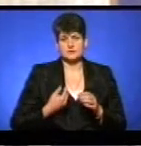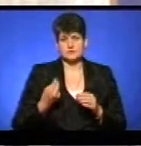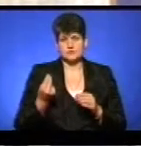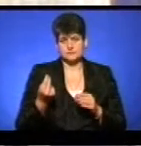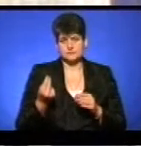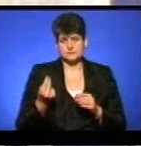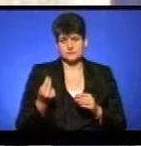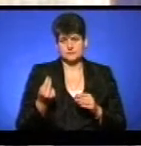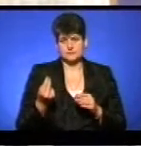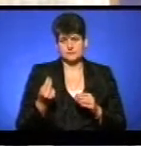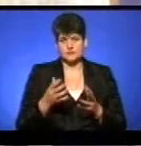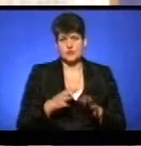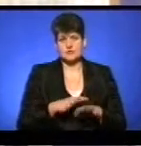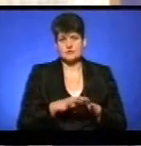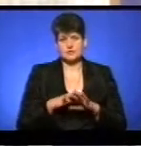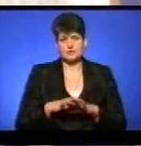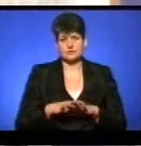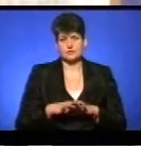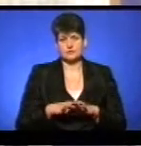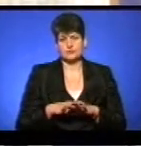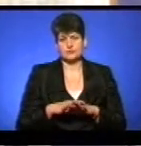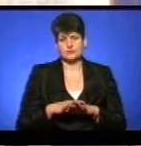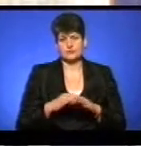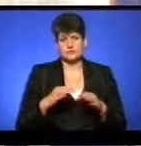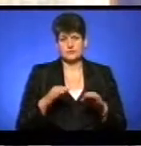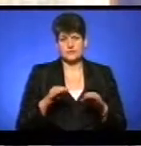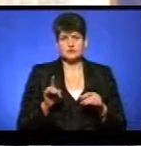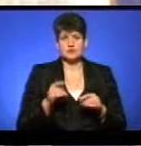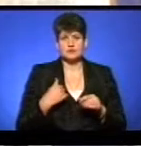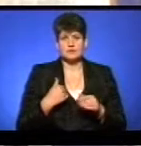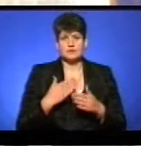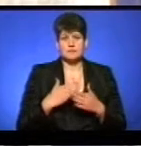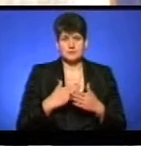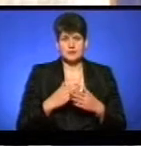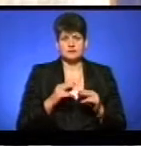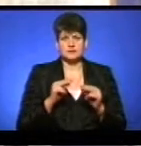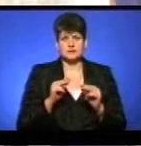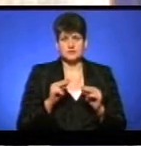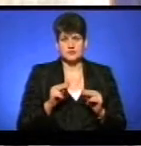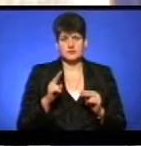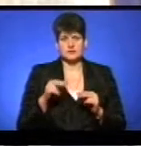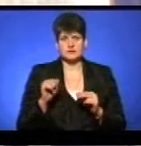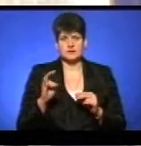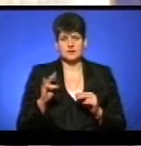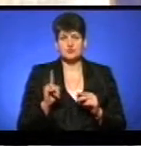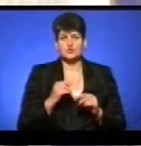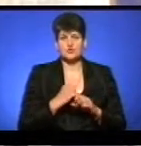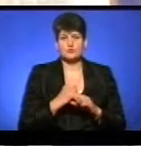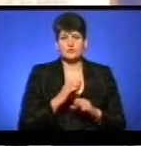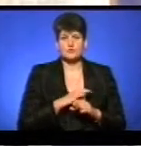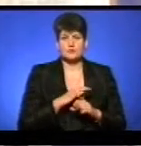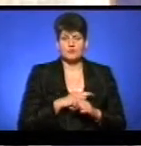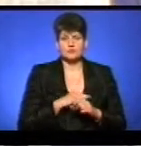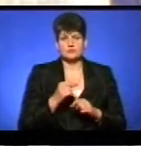розрахунку в громадському базарському транспорті. Щоб ми мали достеменні дані, що робиться в нас в прибутках,